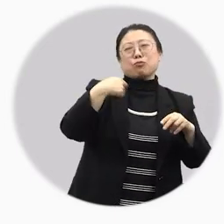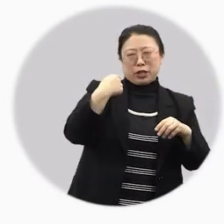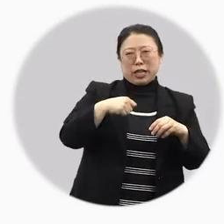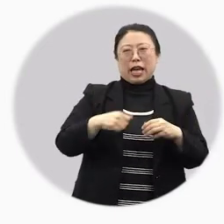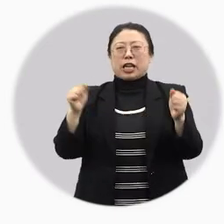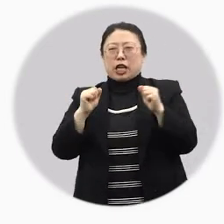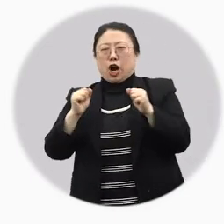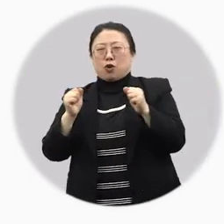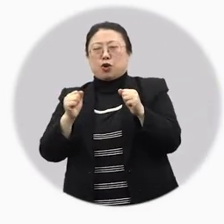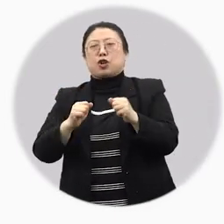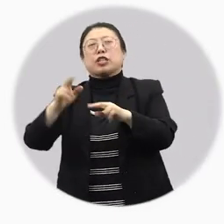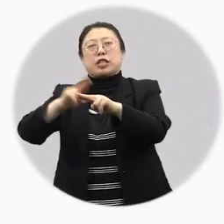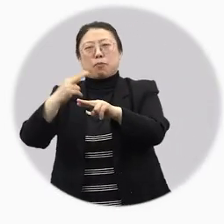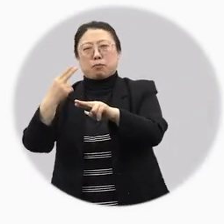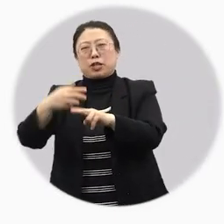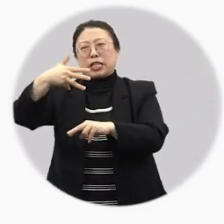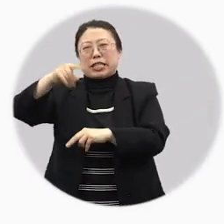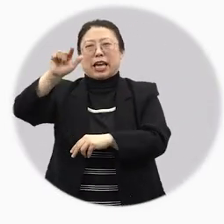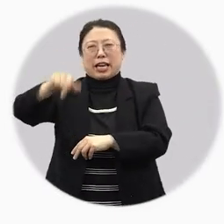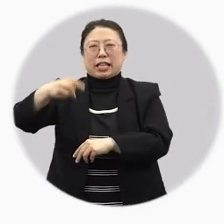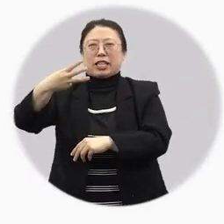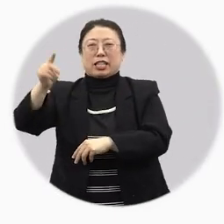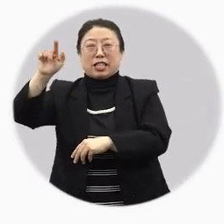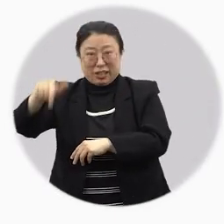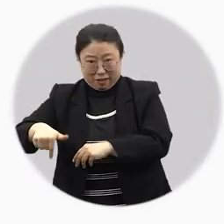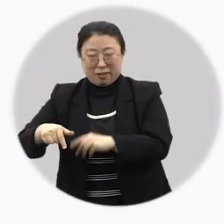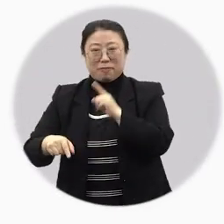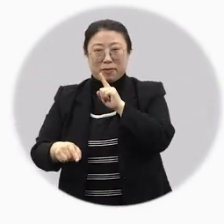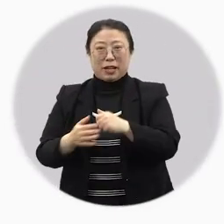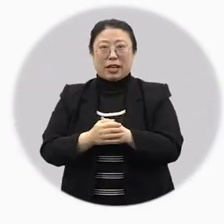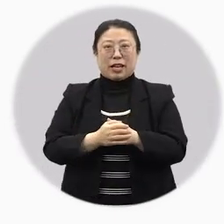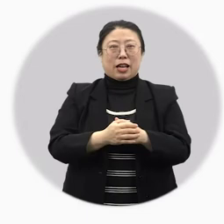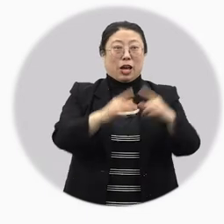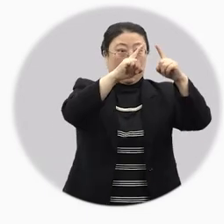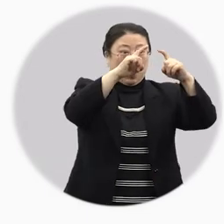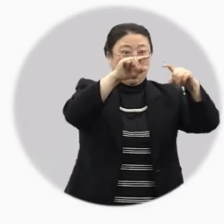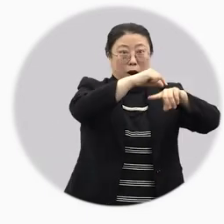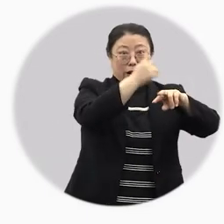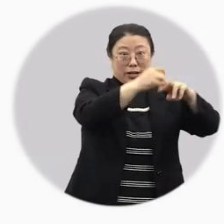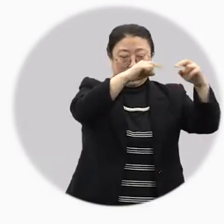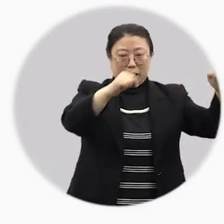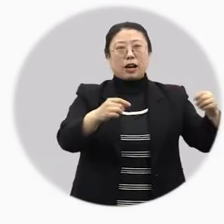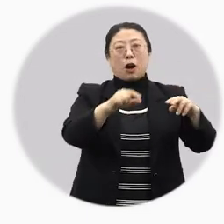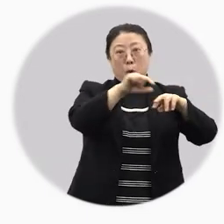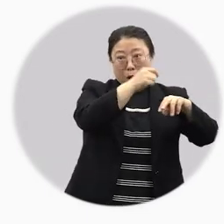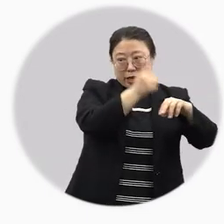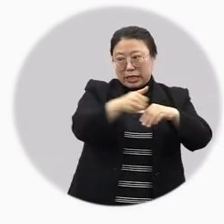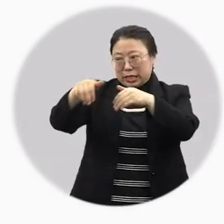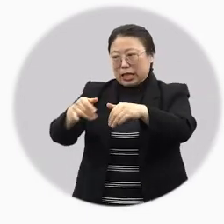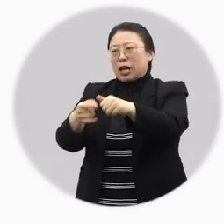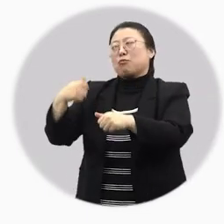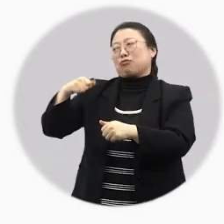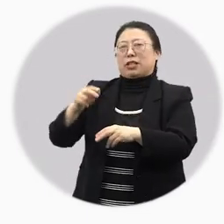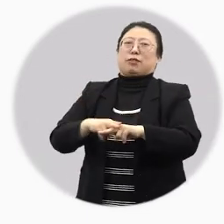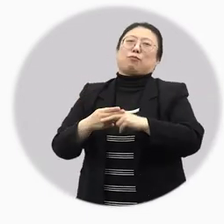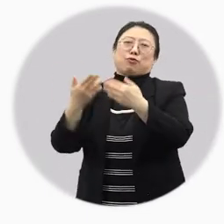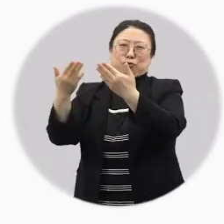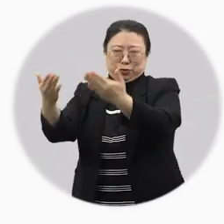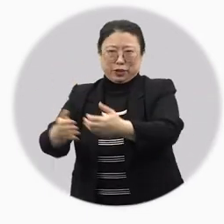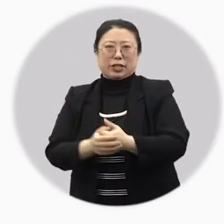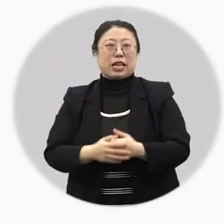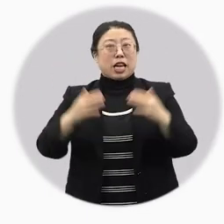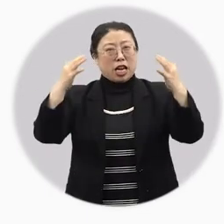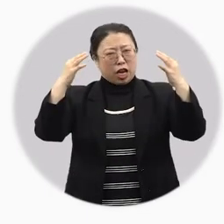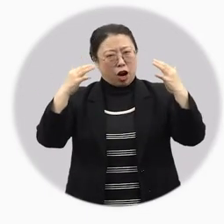부채요. 겨울 동지 선물은 책력이라는 말이거든요. 궁중에서는 단온날이 되면 왕이 신하들에게